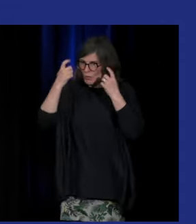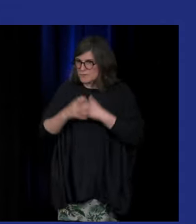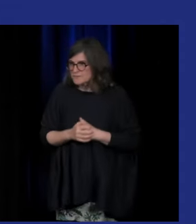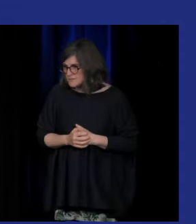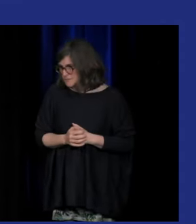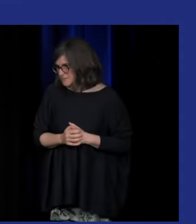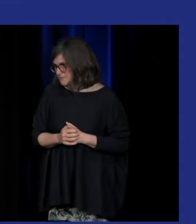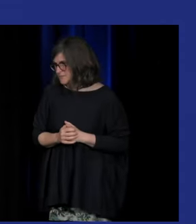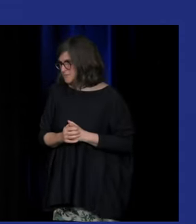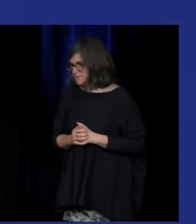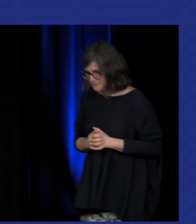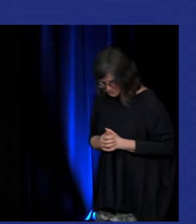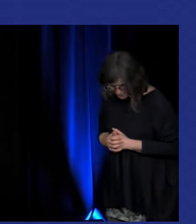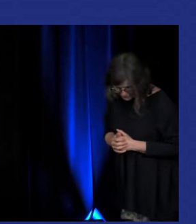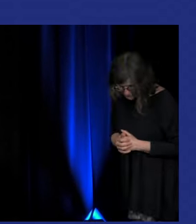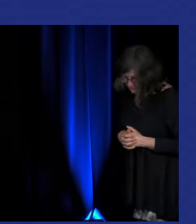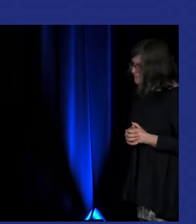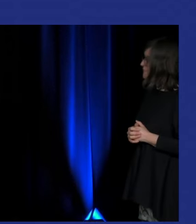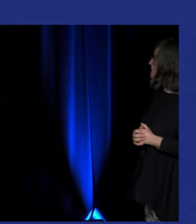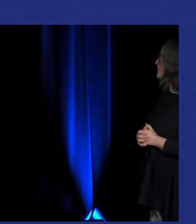ce qui est intéressant c'est que